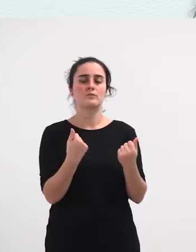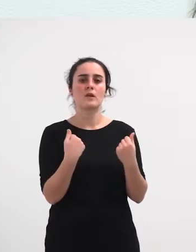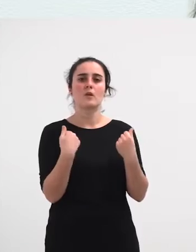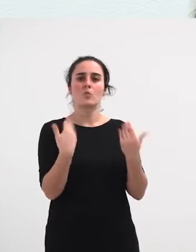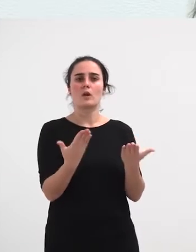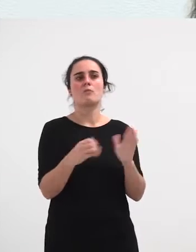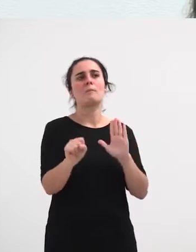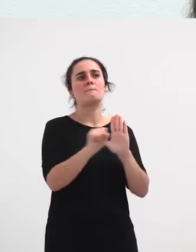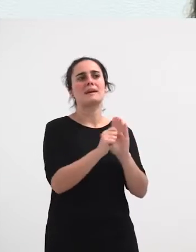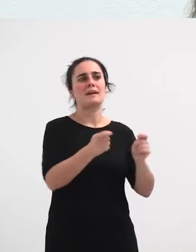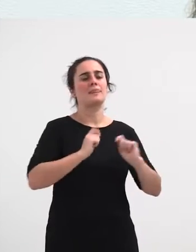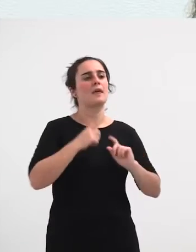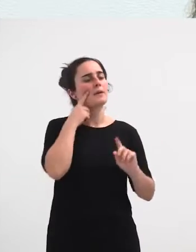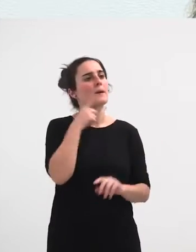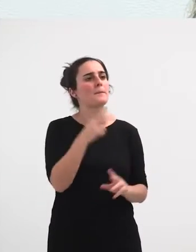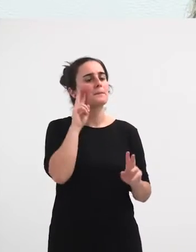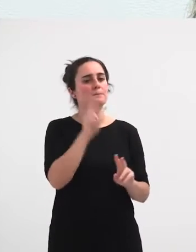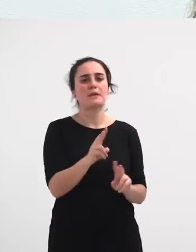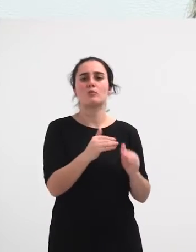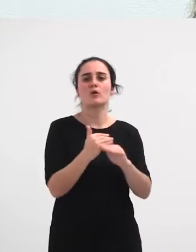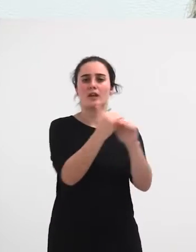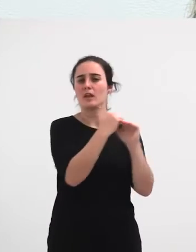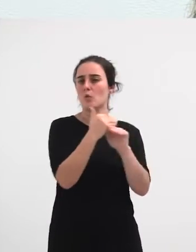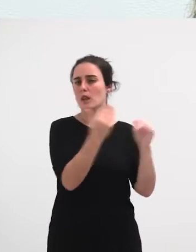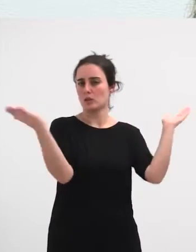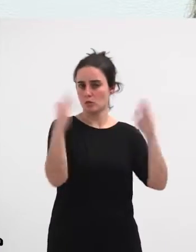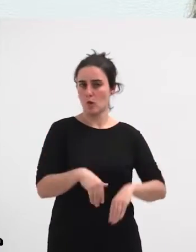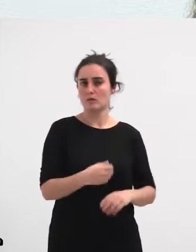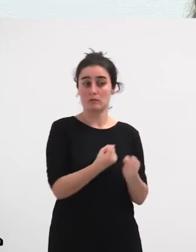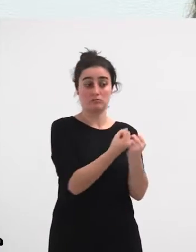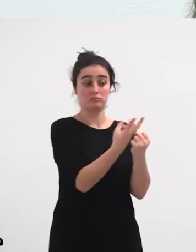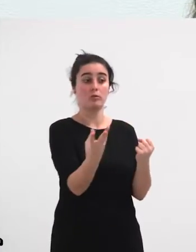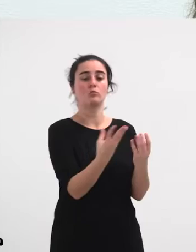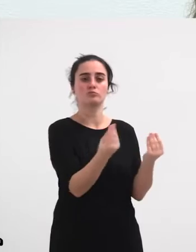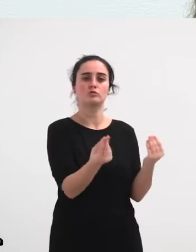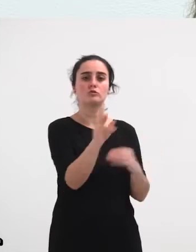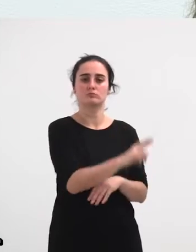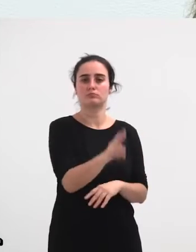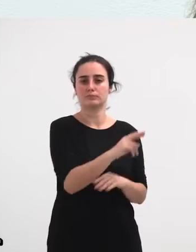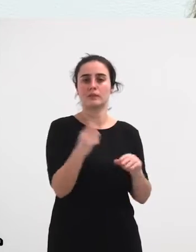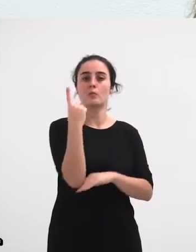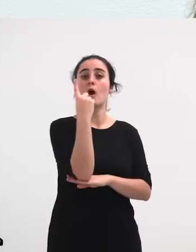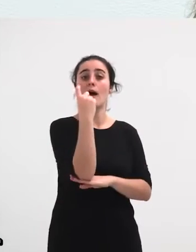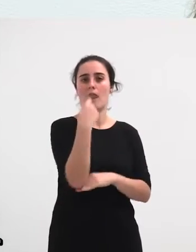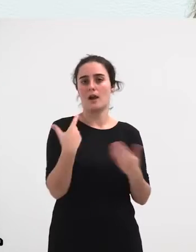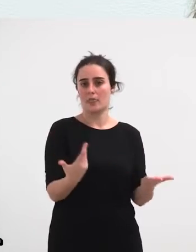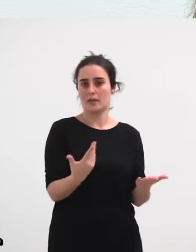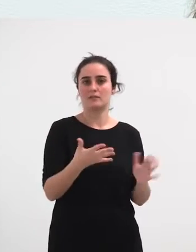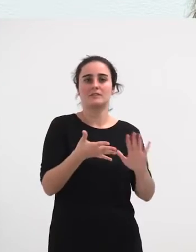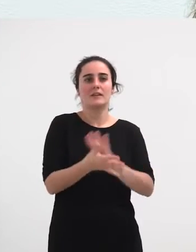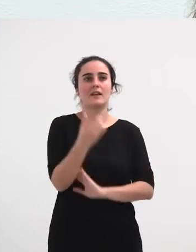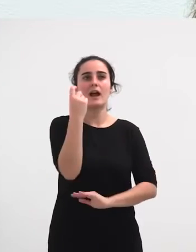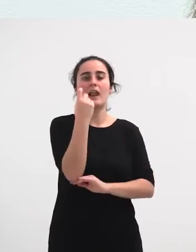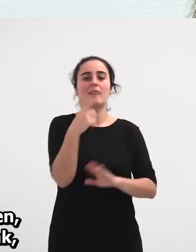duen ez dagoela berdintasunik. Eta eragile asko kesantzuten alardeak zirela. Orduan, nola baiterea alardeak bihurtu direra horren simbolo,